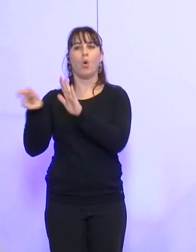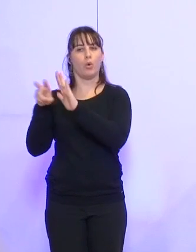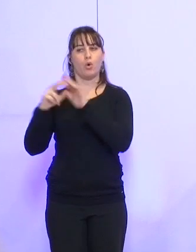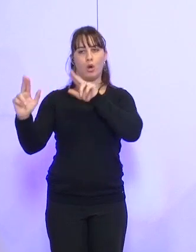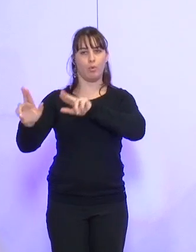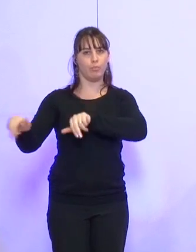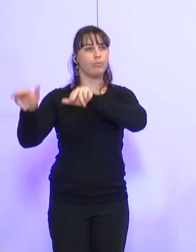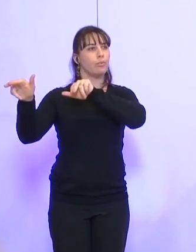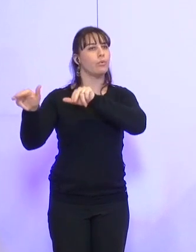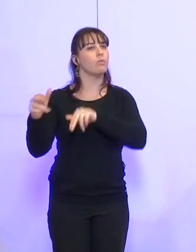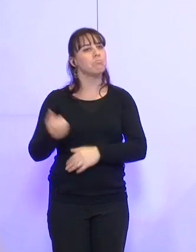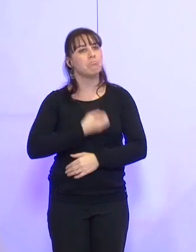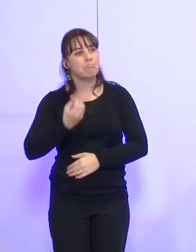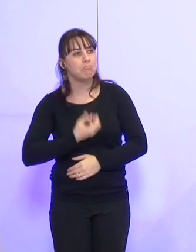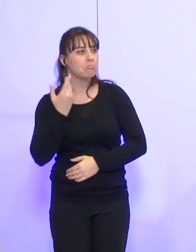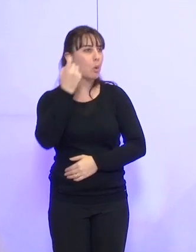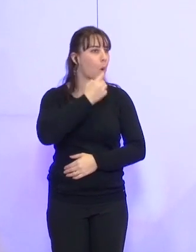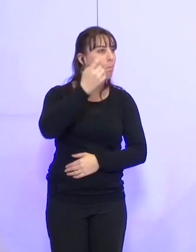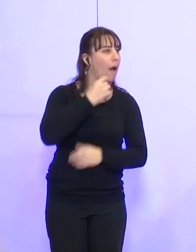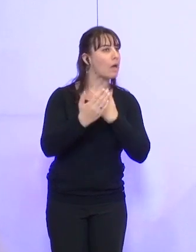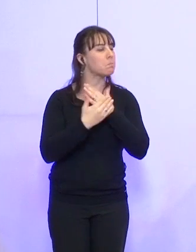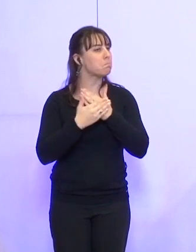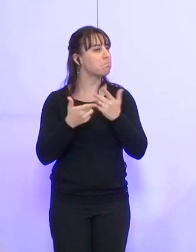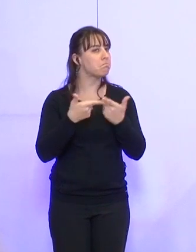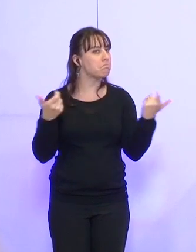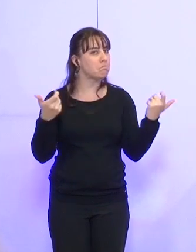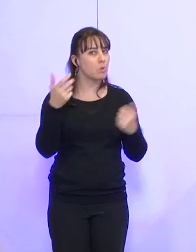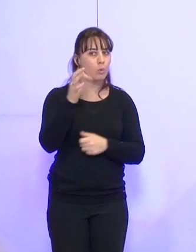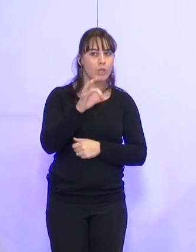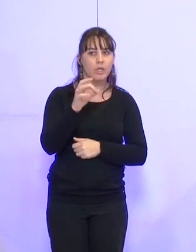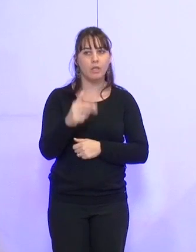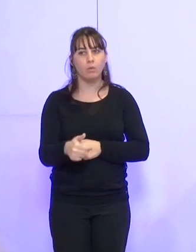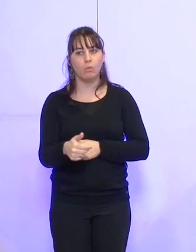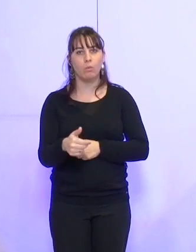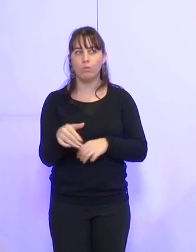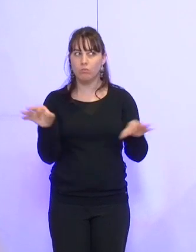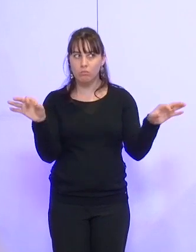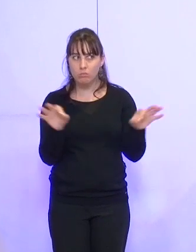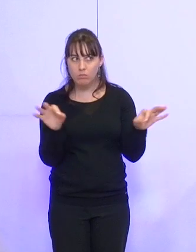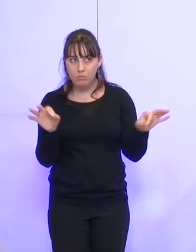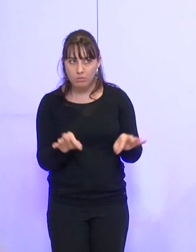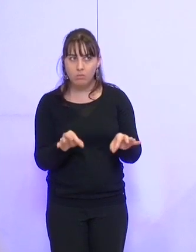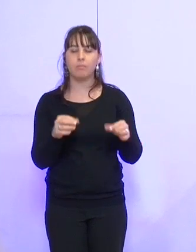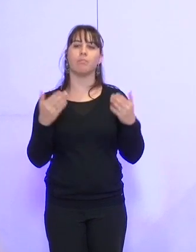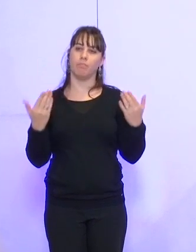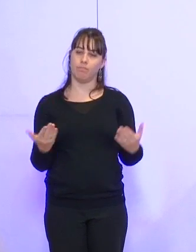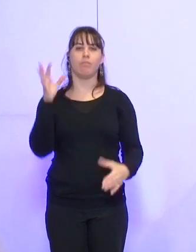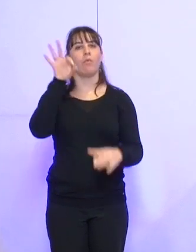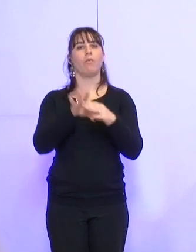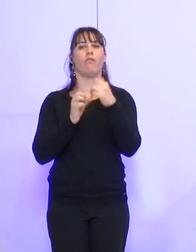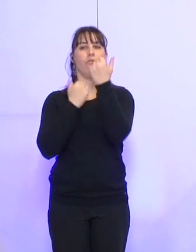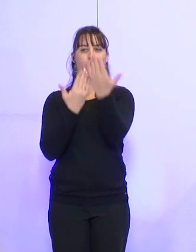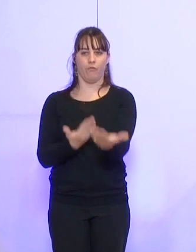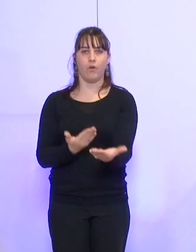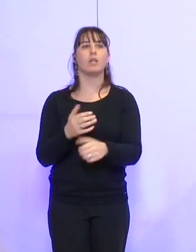Y a-t-il des commentaires ou des prises de parole sur cette délibération ? Non ? Donc je la mets aux voix.